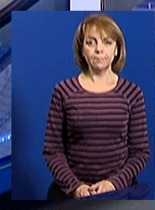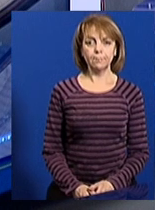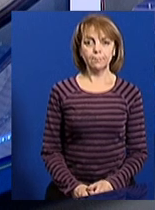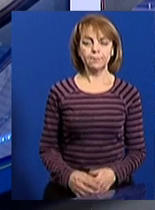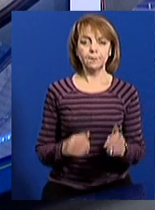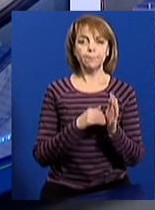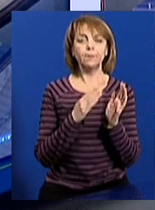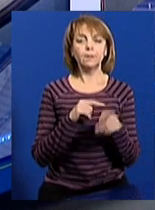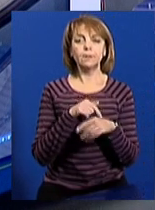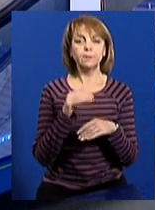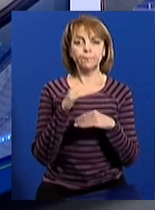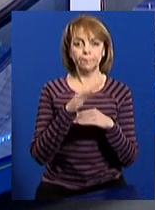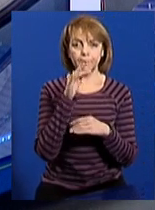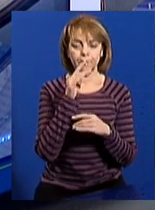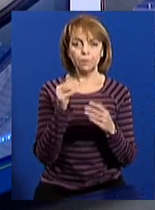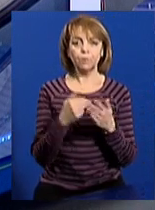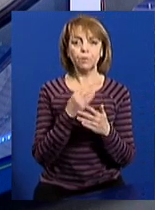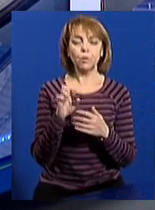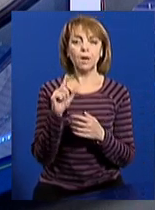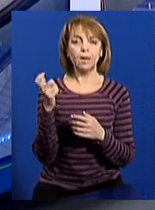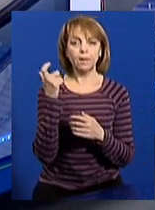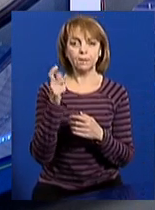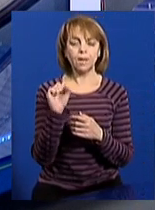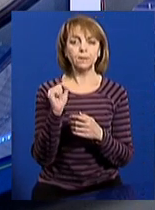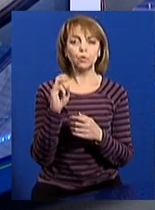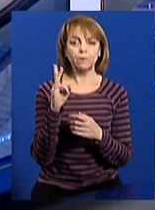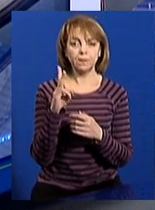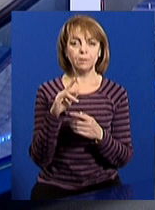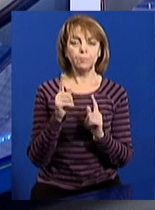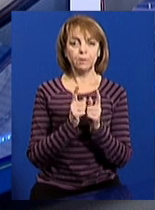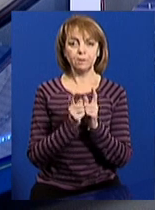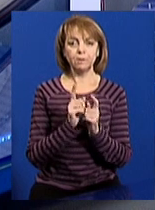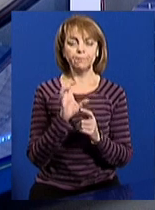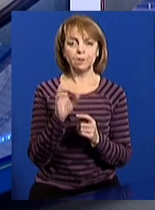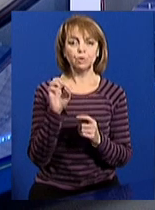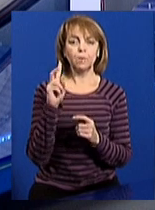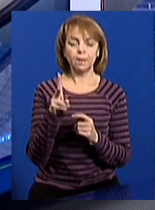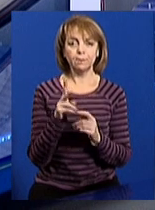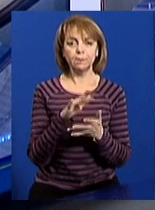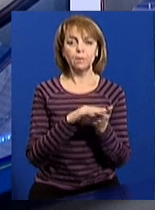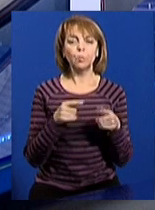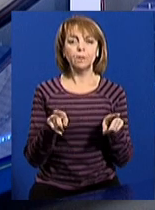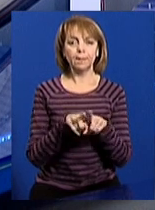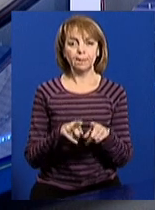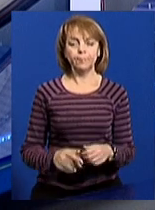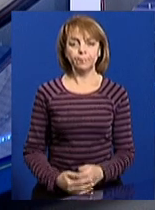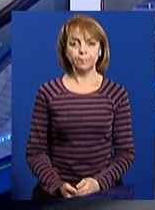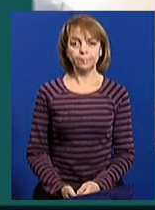19-та година. Новини на каналі ЮА Харків. Студію Олександра Новосел. Мови у жестів перекладає Світлана Шпак. Далі про таке.